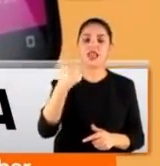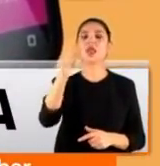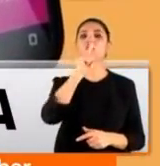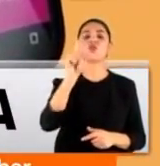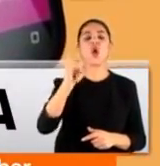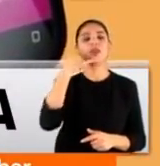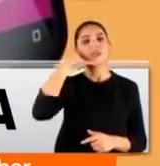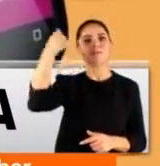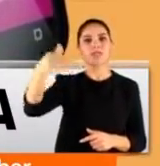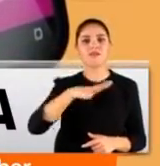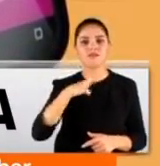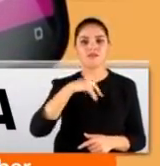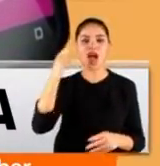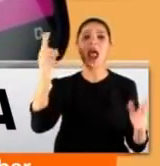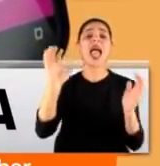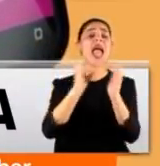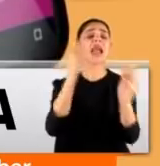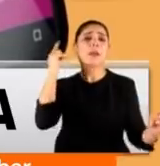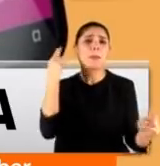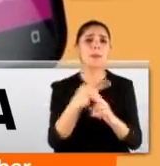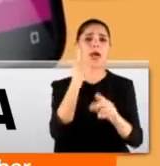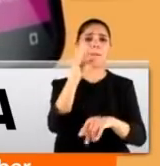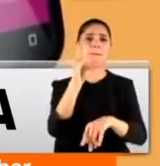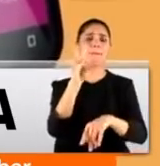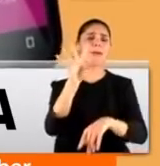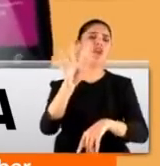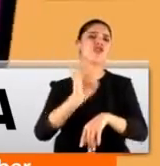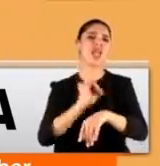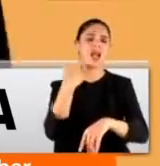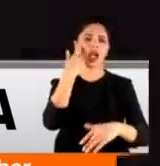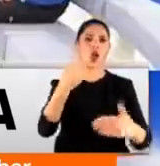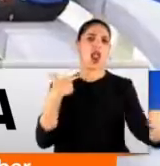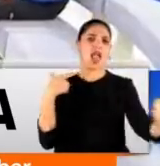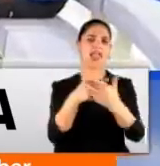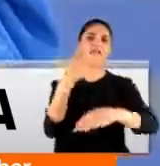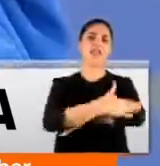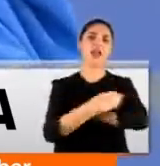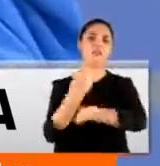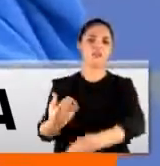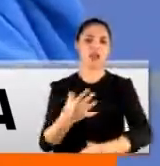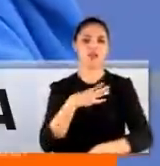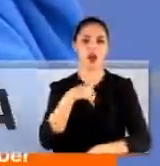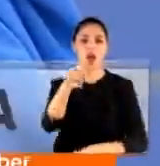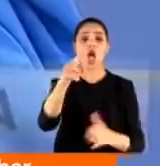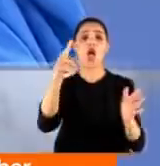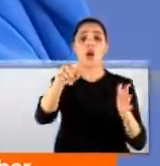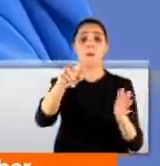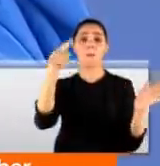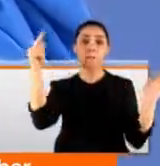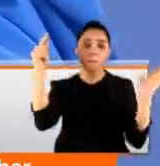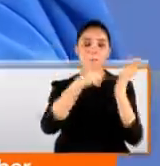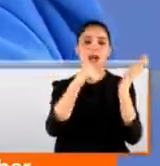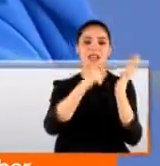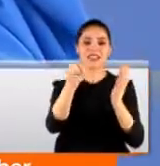düşecektir. Ve ekibimiz en kısa sürede biz bunu 5 dakika olarak hedeflemekteyiz. Gelip yardım edecektir. Nereye basacağız? Orta kısmına. Bak basıyorum